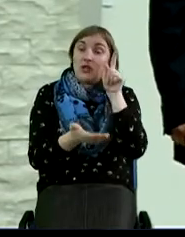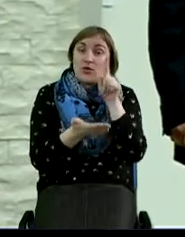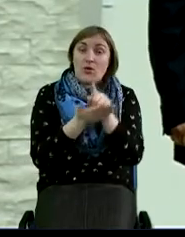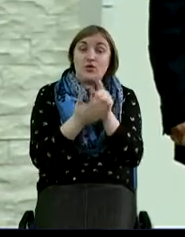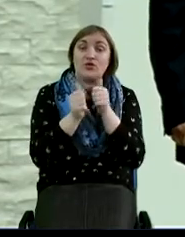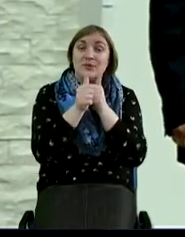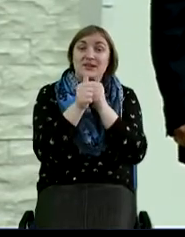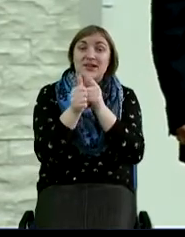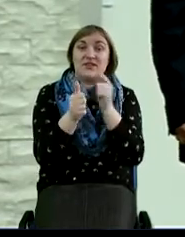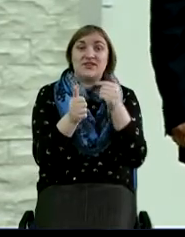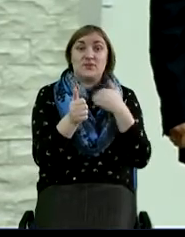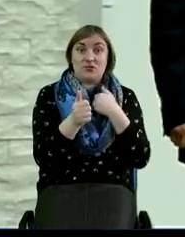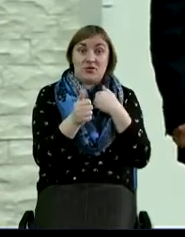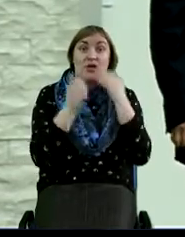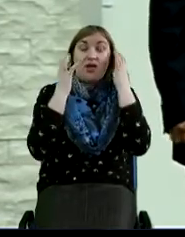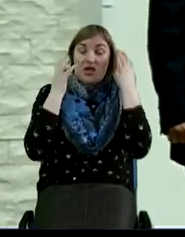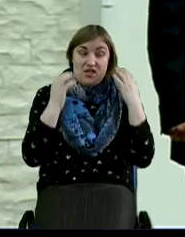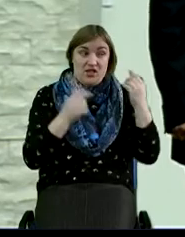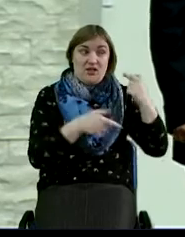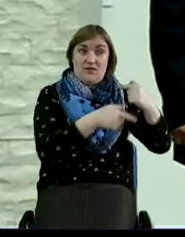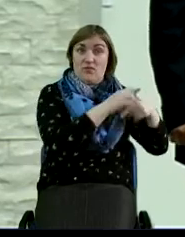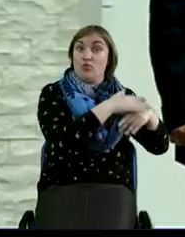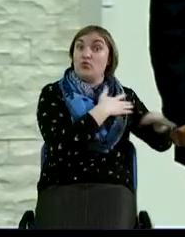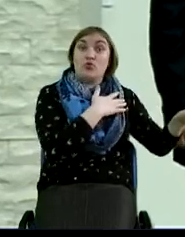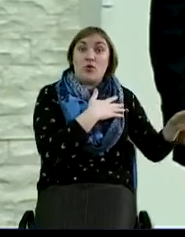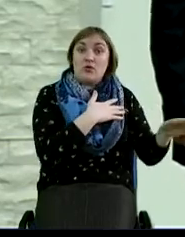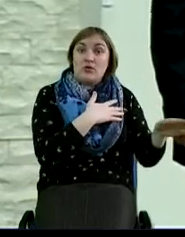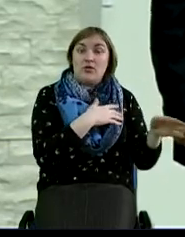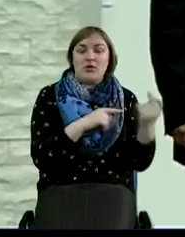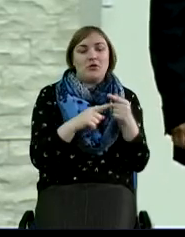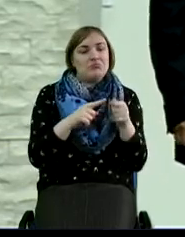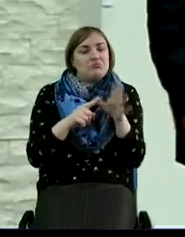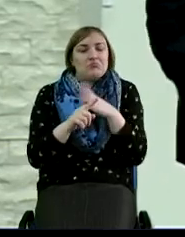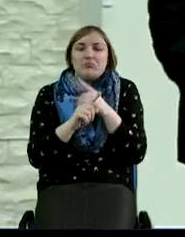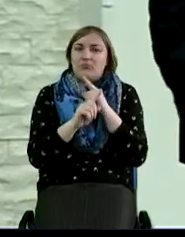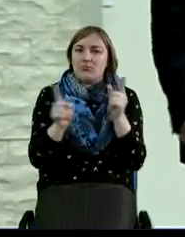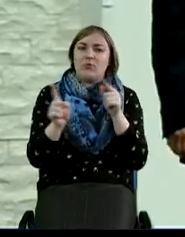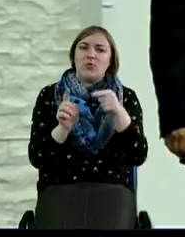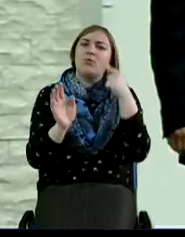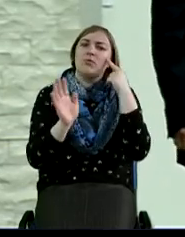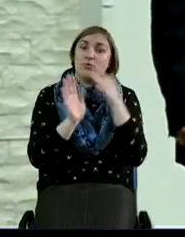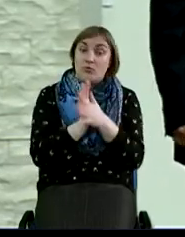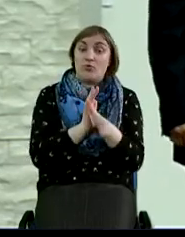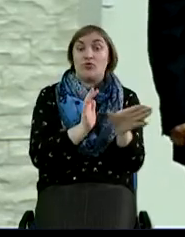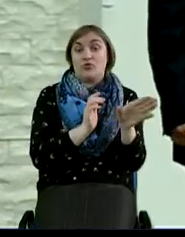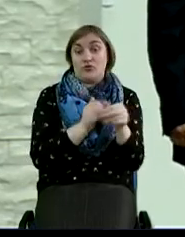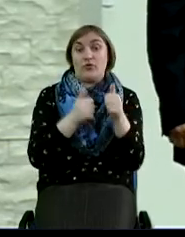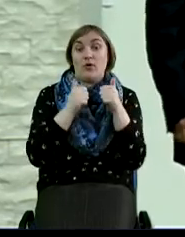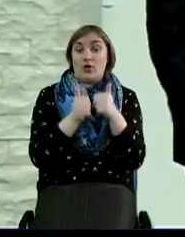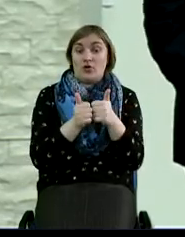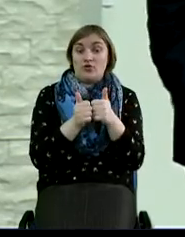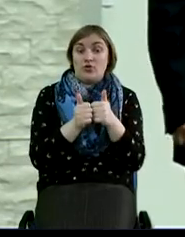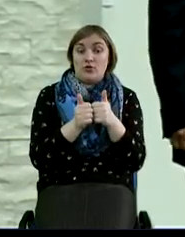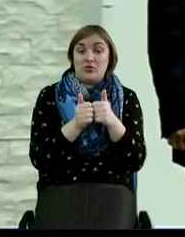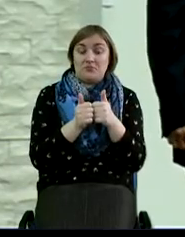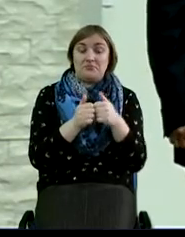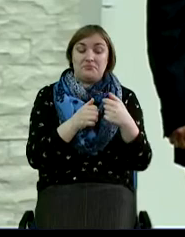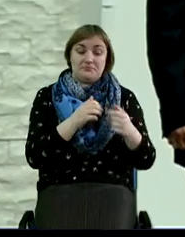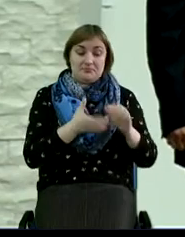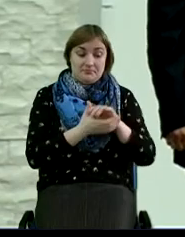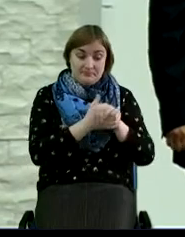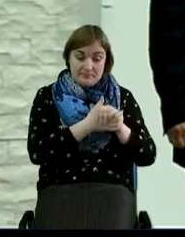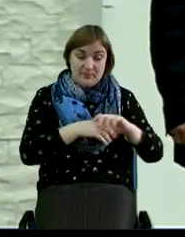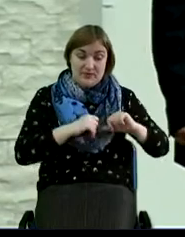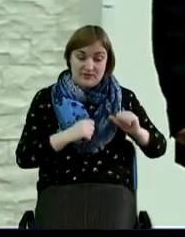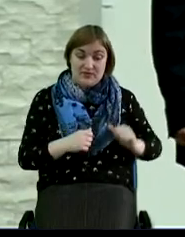И лев на самом деле отошел. Это было для него необычно. Он понял, что все хорошо. Пришел мир в сердце,